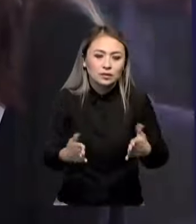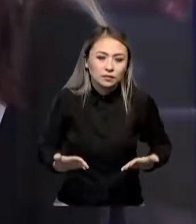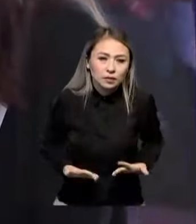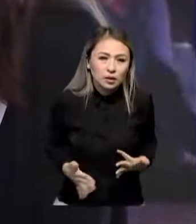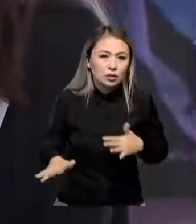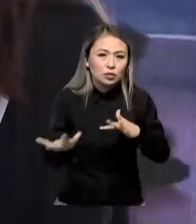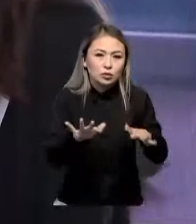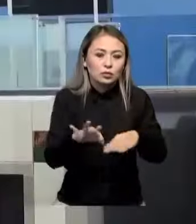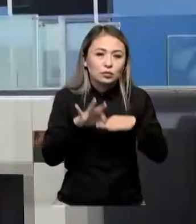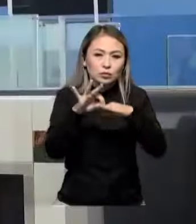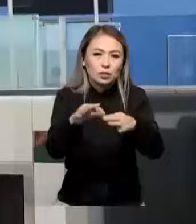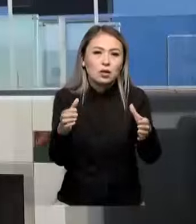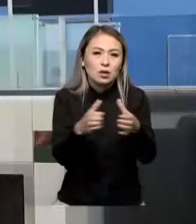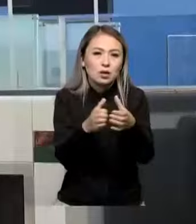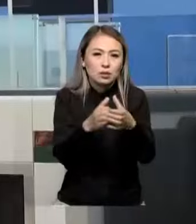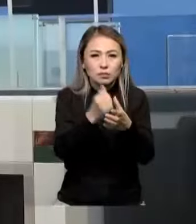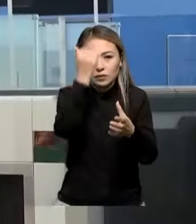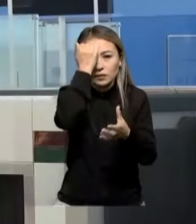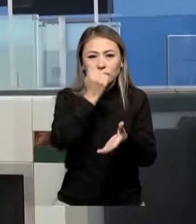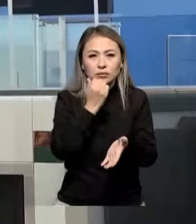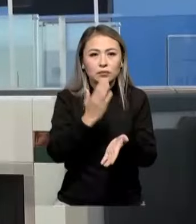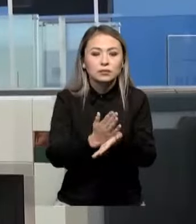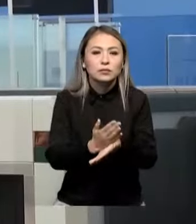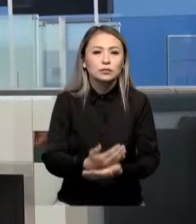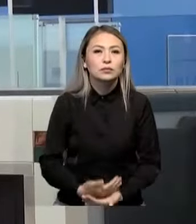жүргізіп отырған кампанияға резашылғын білдірді.